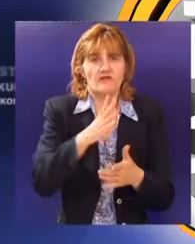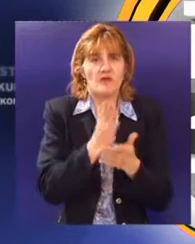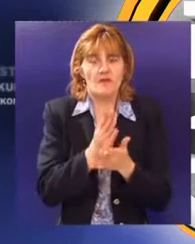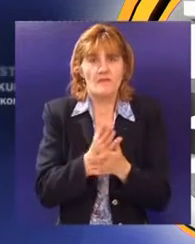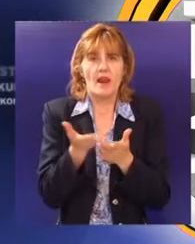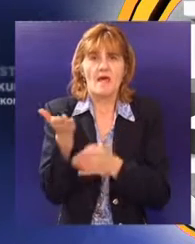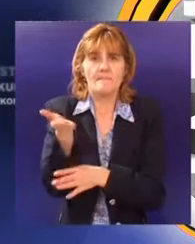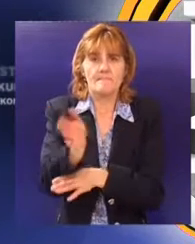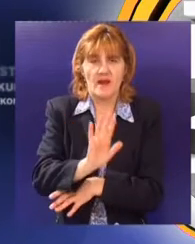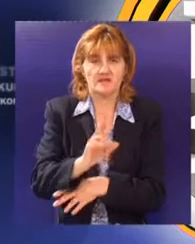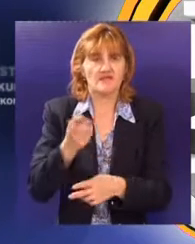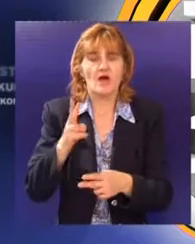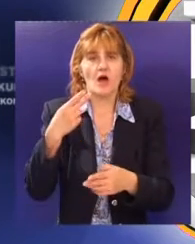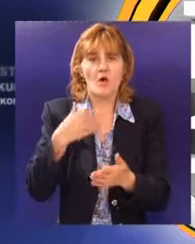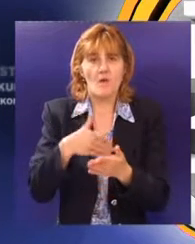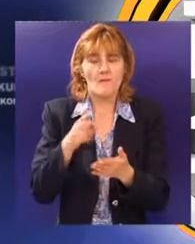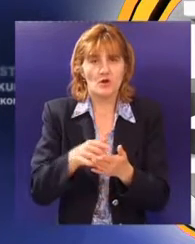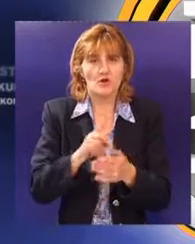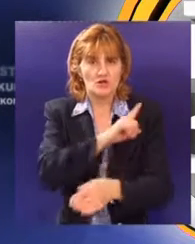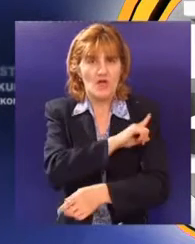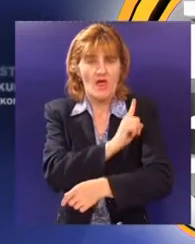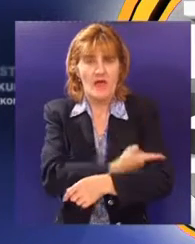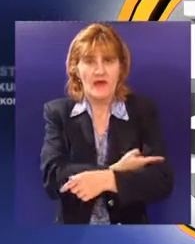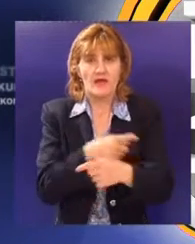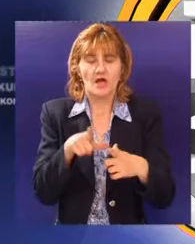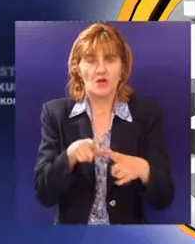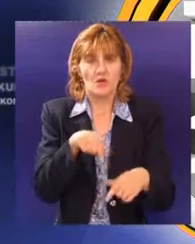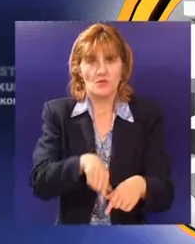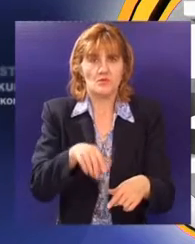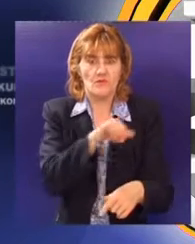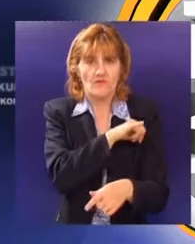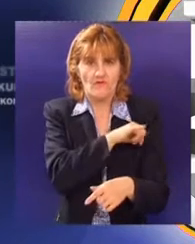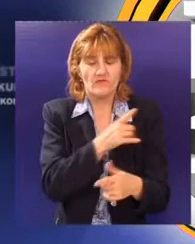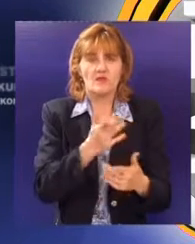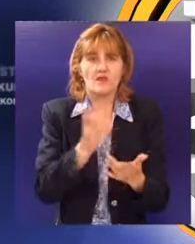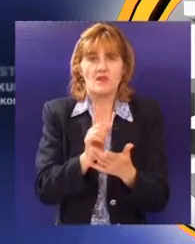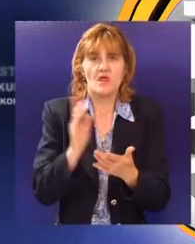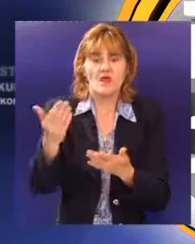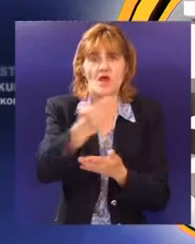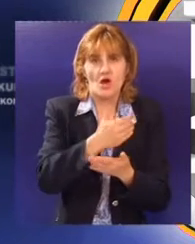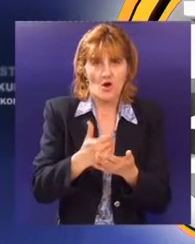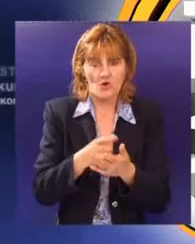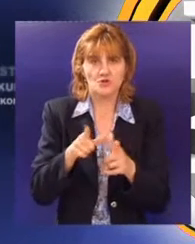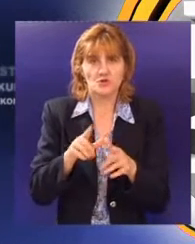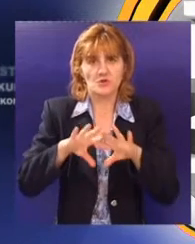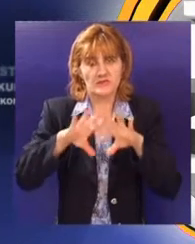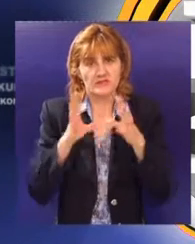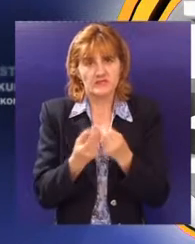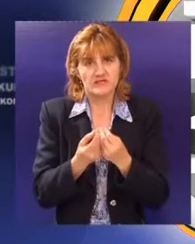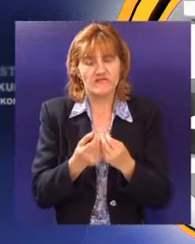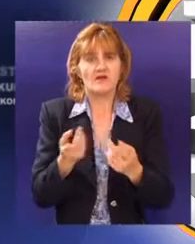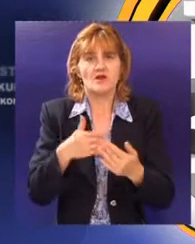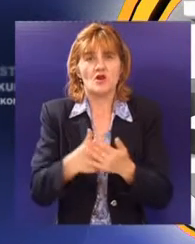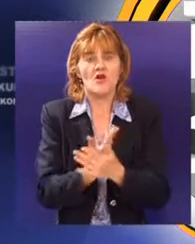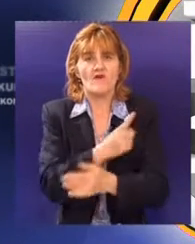detaljno je predstavljena planirana proizvodnja i potrošnja energije u pokrajini kao i energetske mogućnosti koje nisu iskorišćene pre svega u sferi obnovljivih